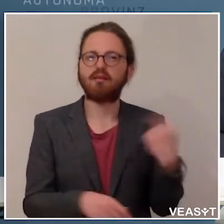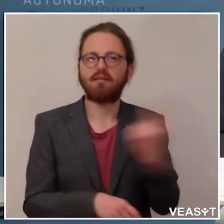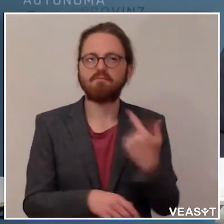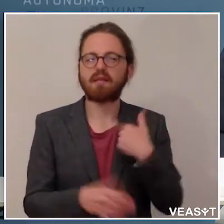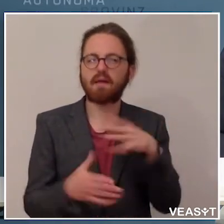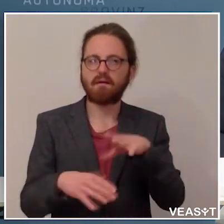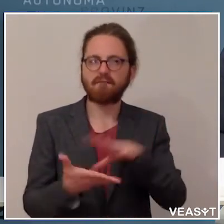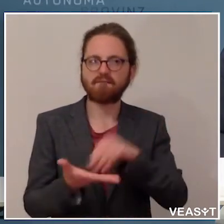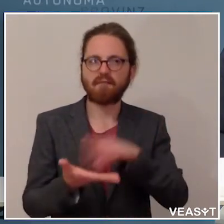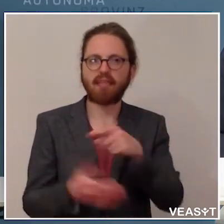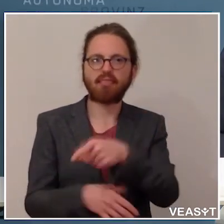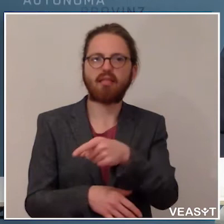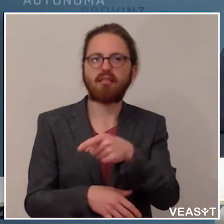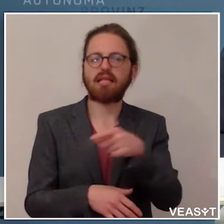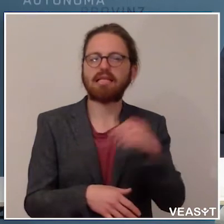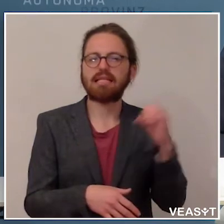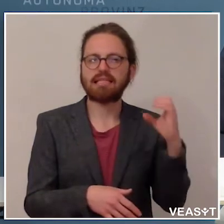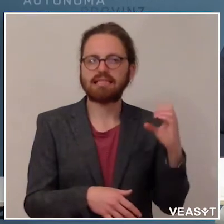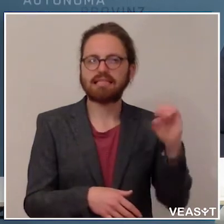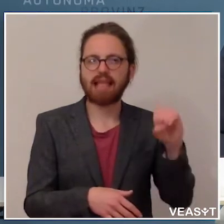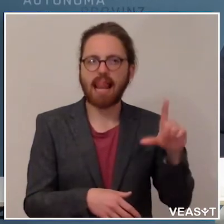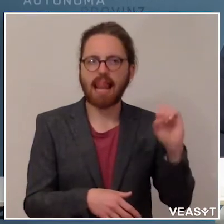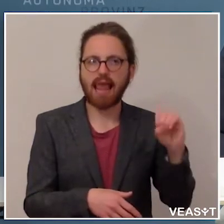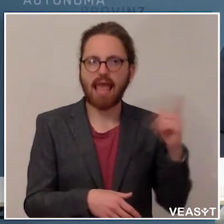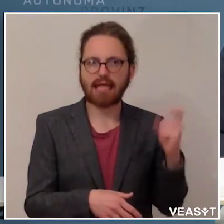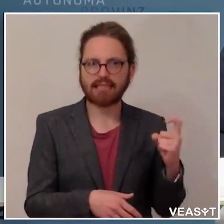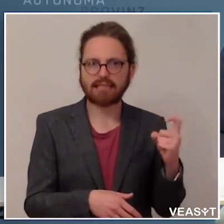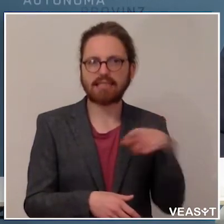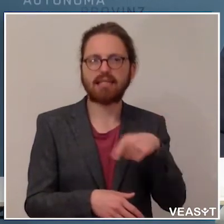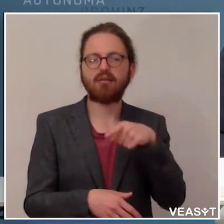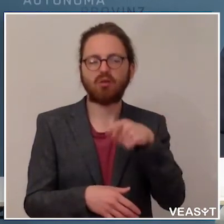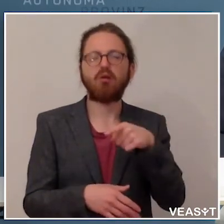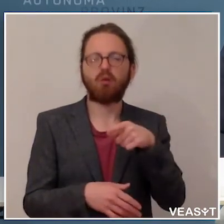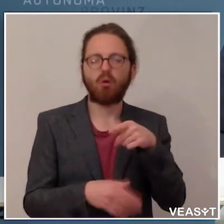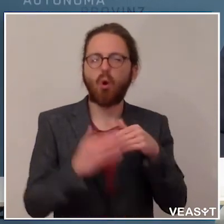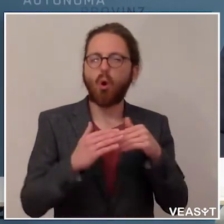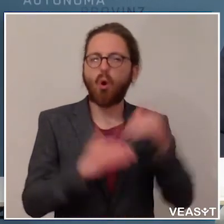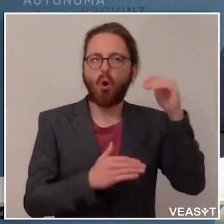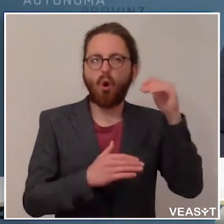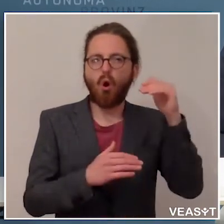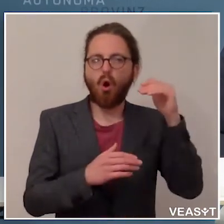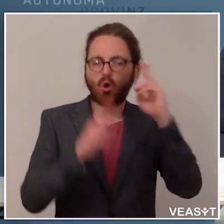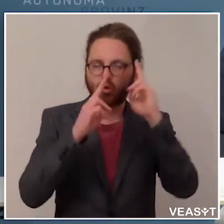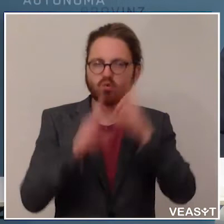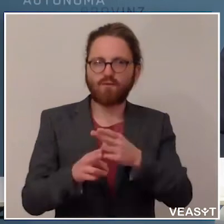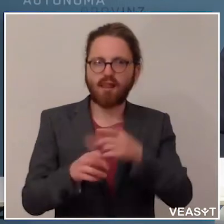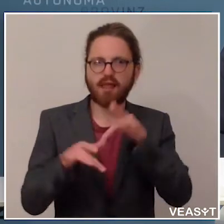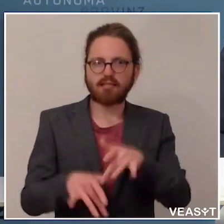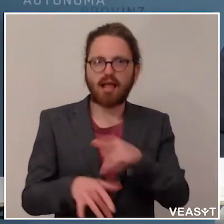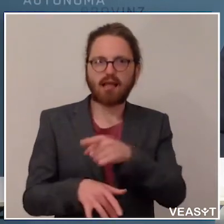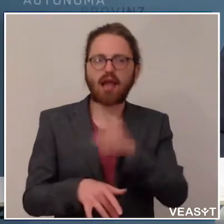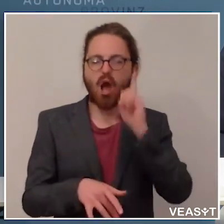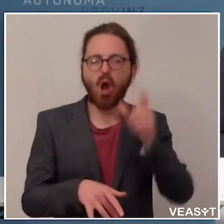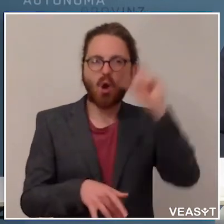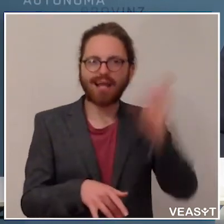die Tests der Firma Celex, die eine sehr, sehr hohe Zuverlässigkeit haben, die auch in Italien derzeit die einzig offiziell